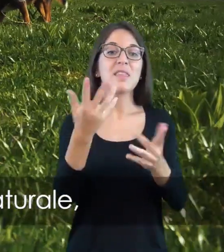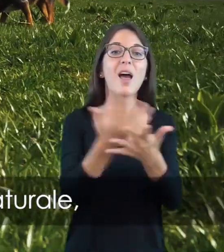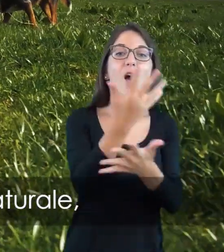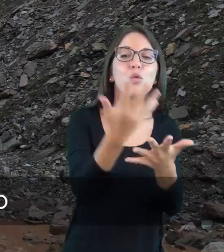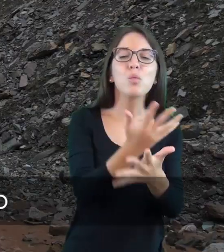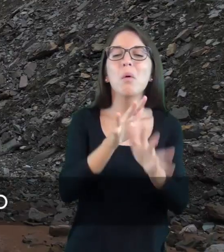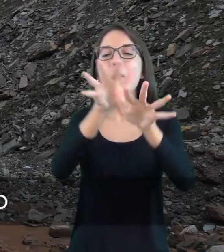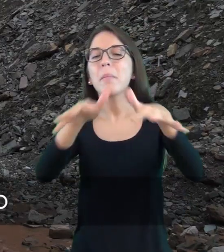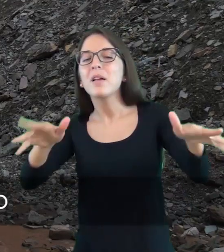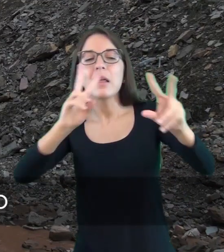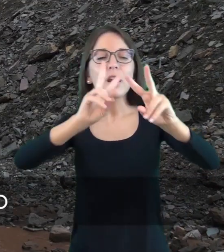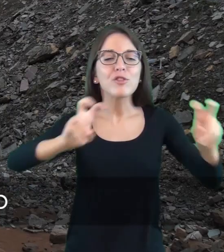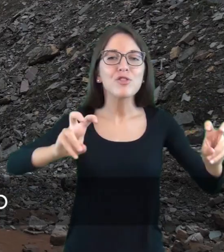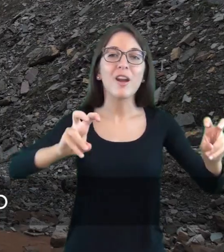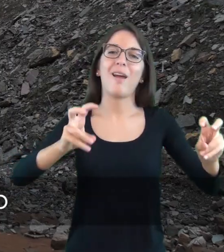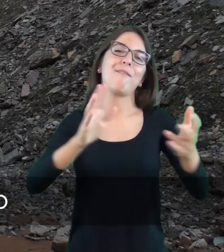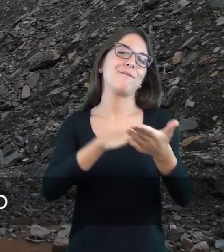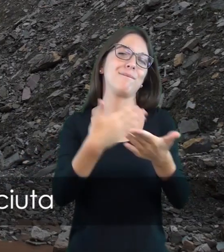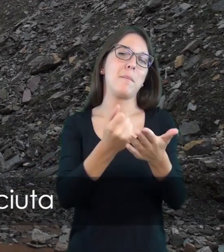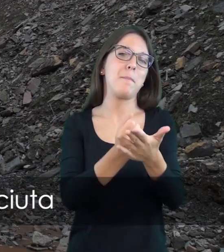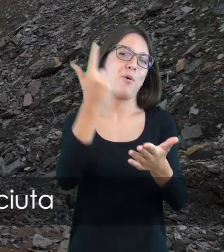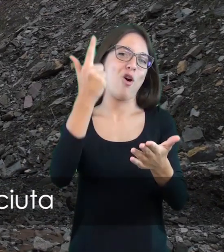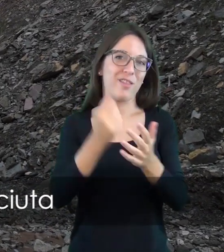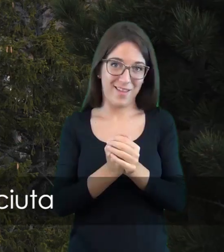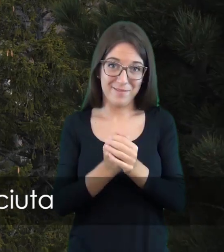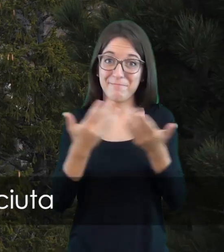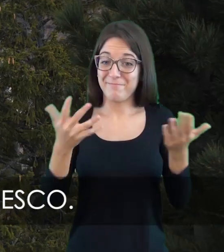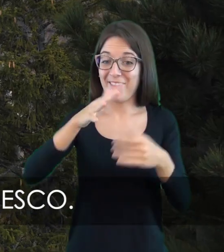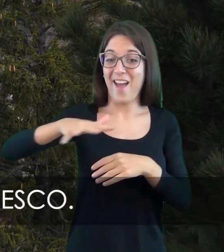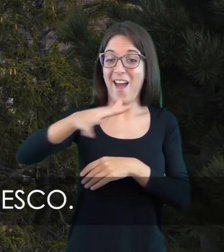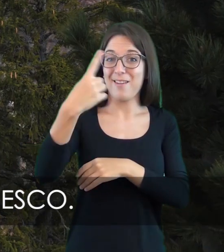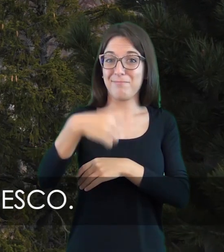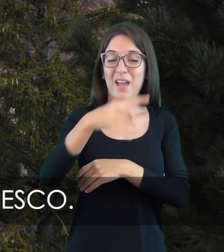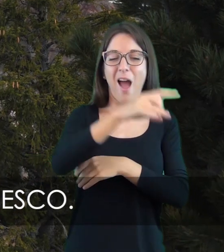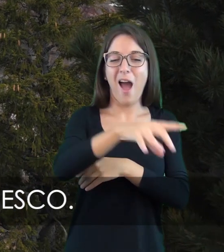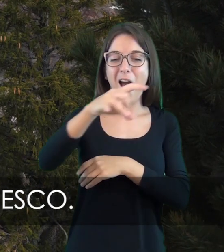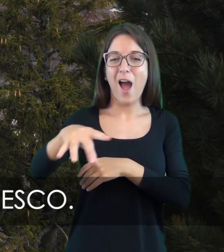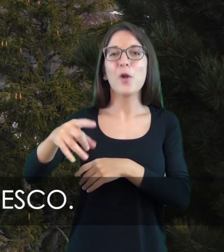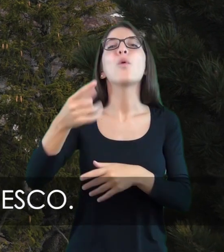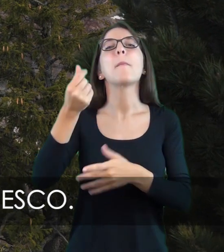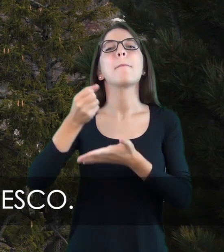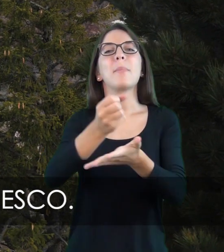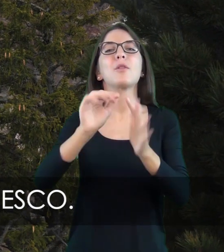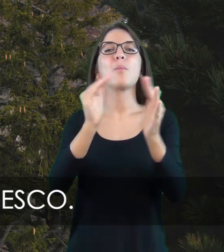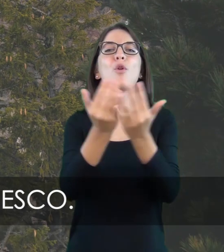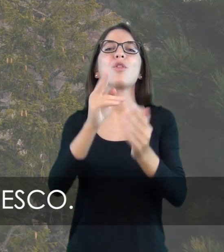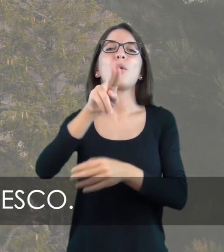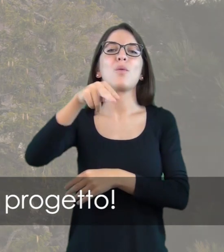naturale, paesaggistico e geologico, che in parte è anche riconosciuta come patrimonio mondiale Unesco.